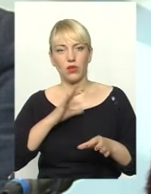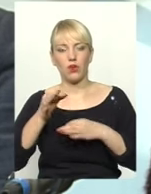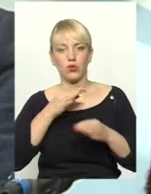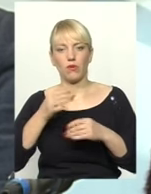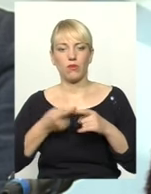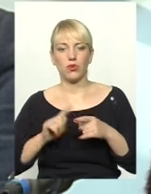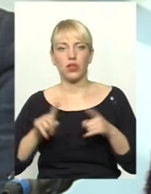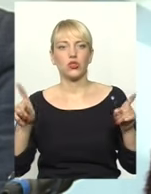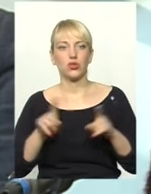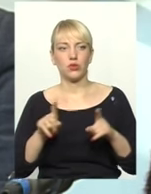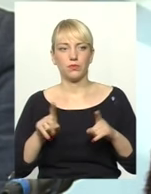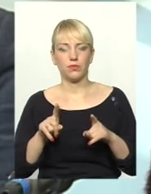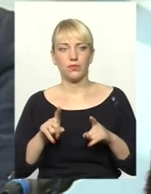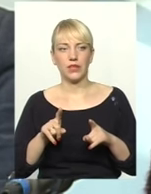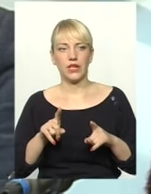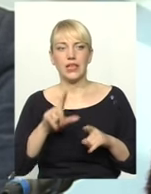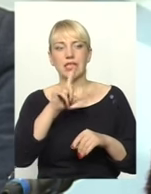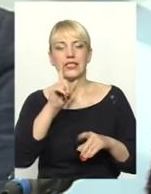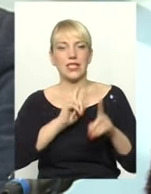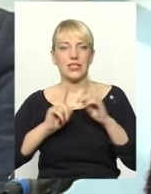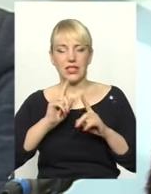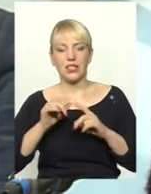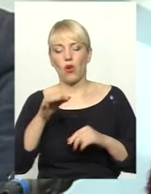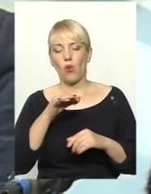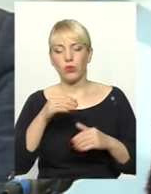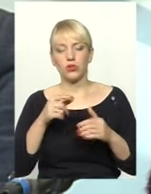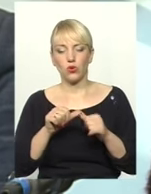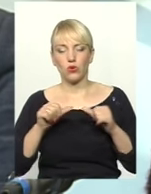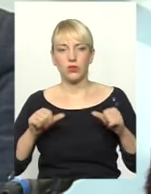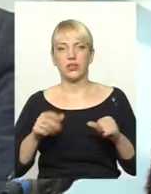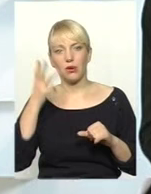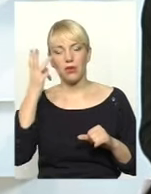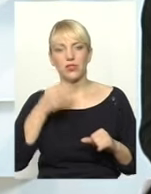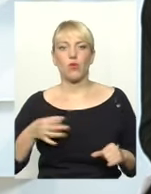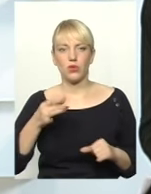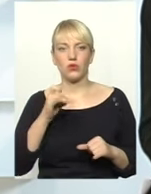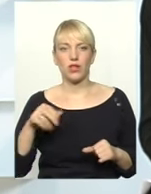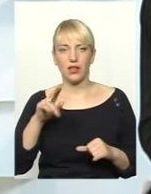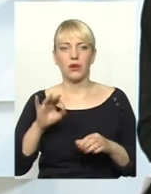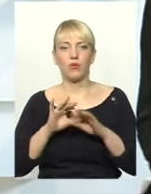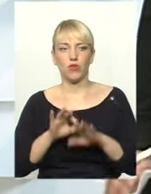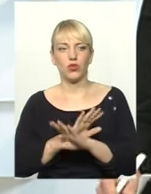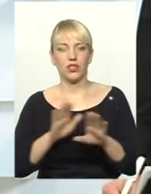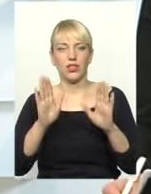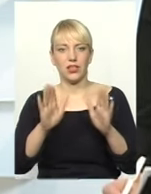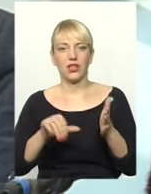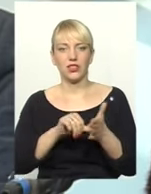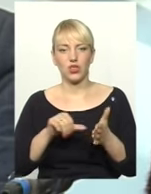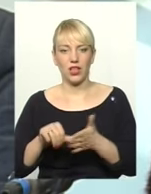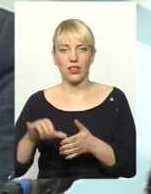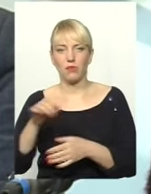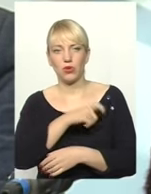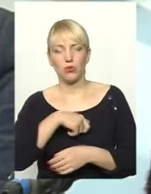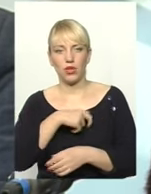про те, щоб засідання бюджетної комісії Хмельницької обласної ради проводити не тільки з членами, депутатами